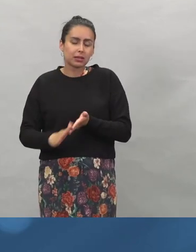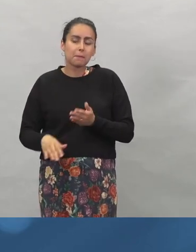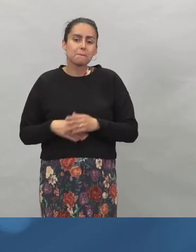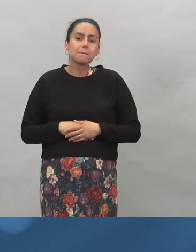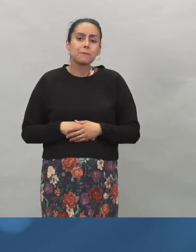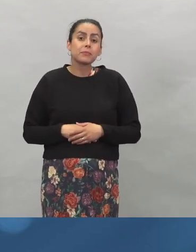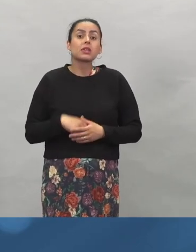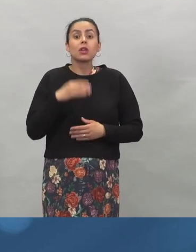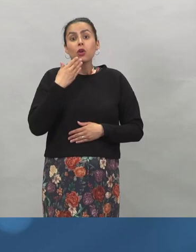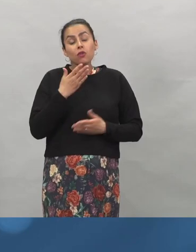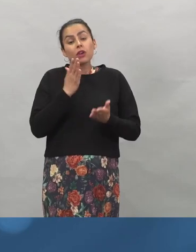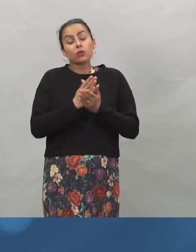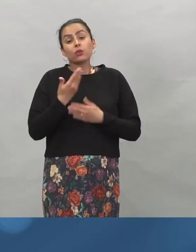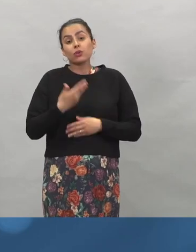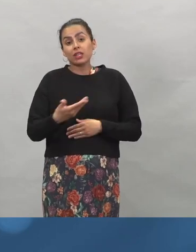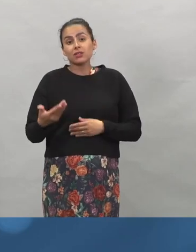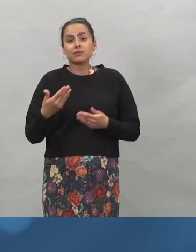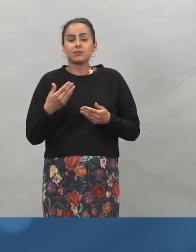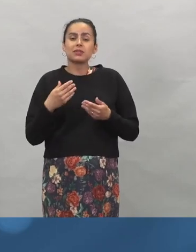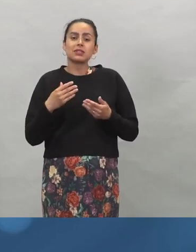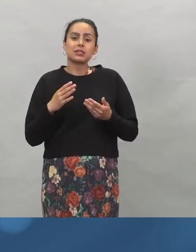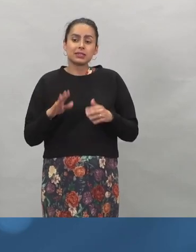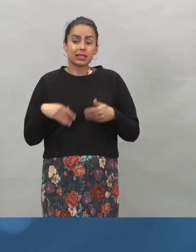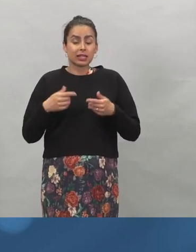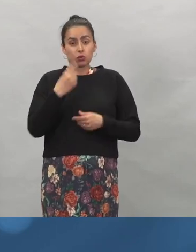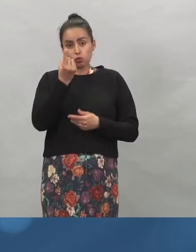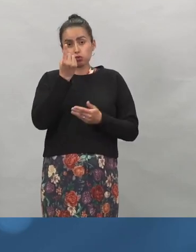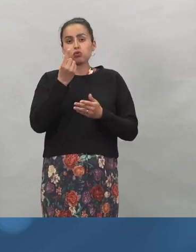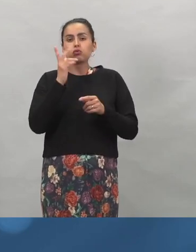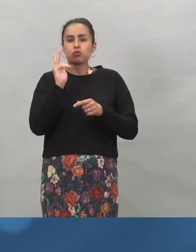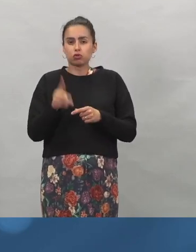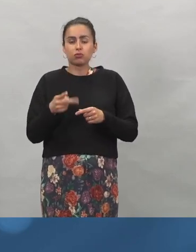Hyvä, kiitoksia. Otetaan sitten yksi kysymys koronatodistuksesta.